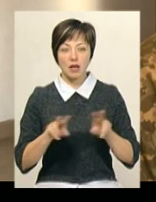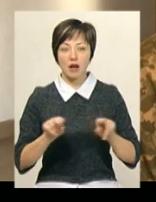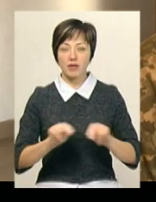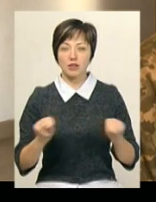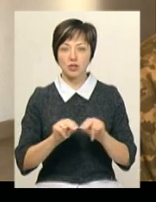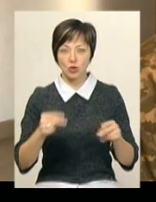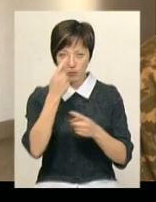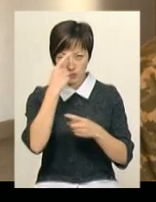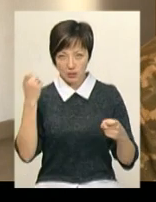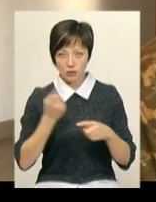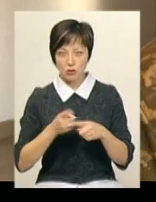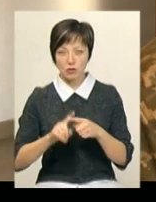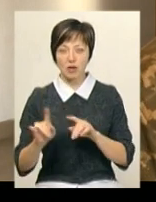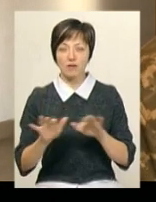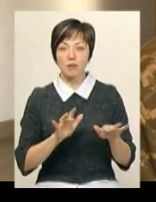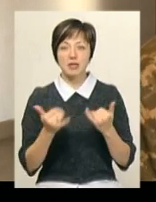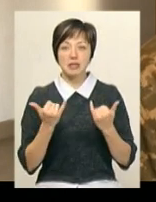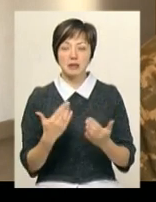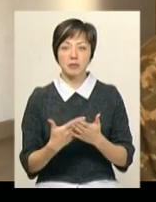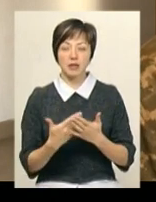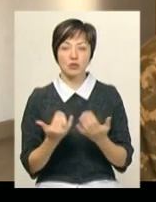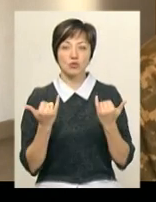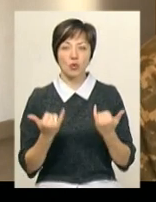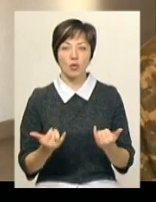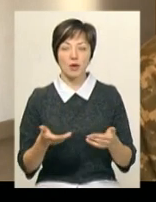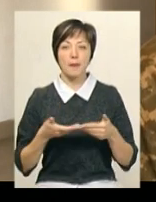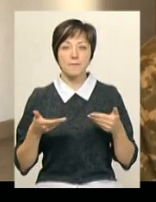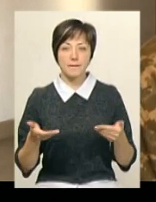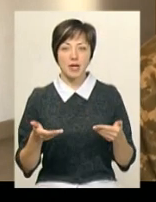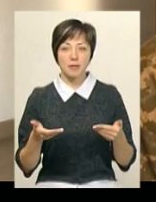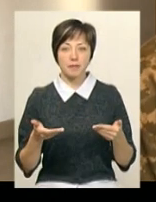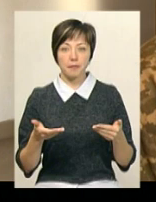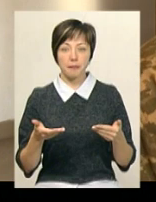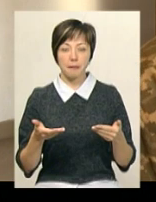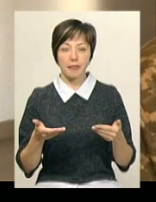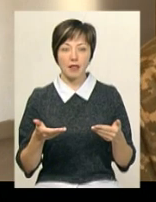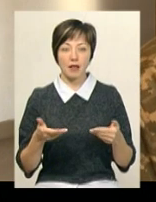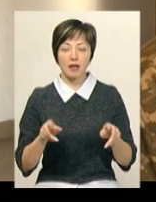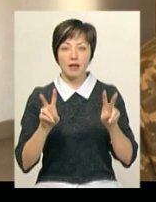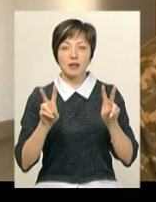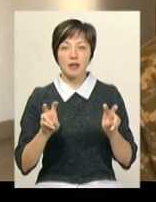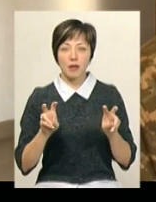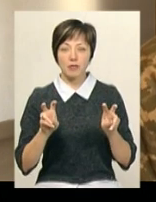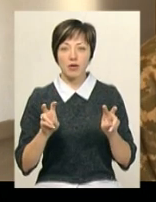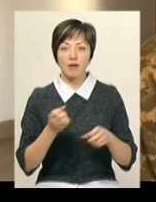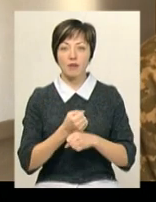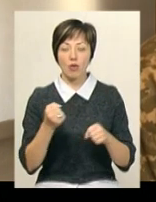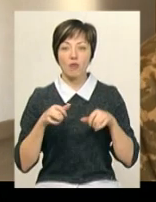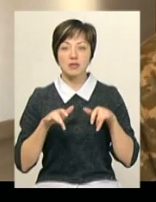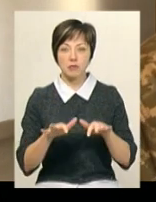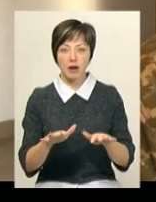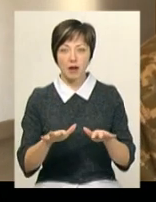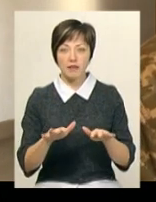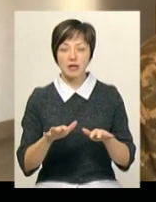довести їм дану інформацію. Зараз, наприклад, сьогодні ми знаємо тему вибухової справи.